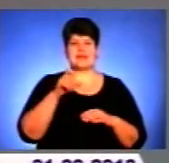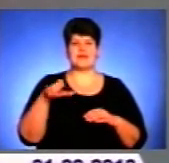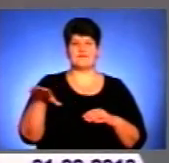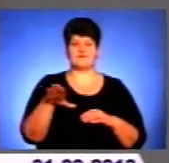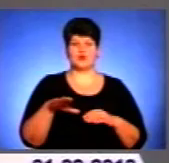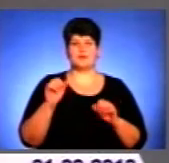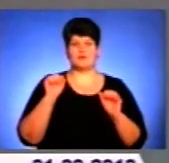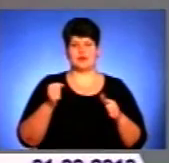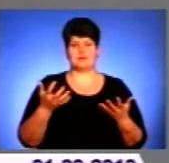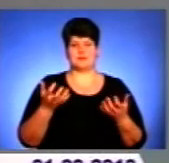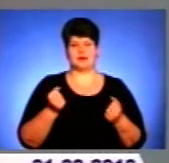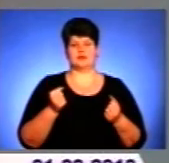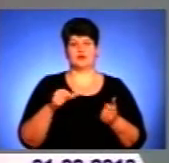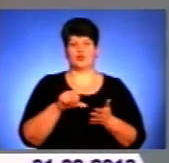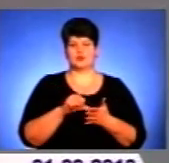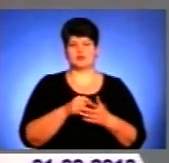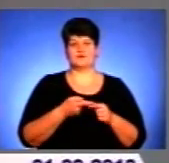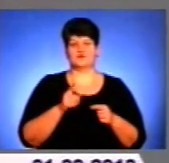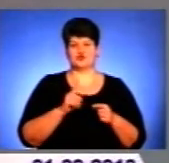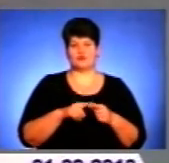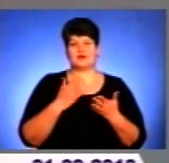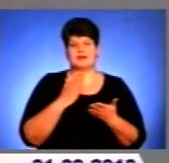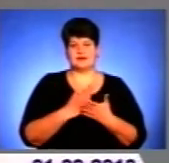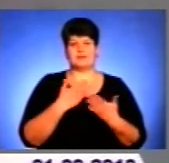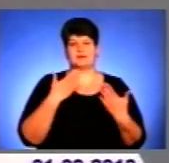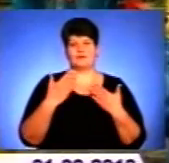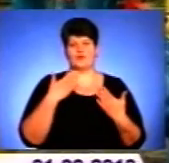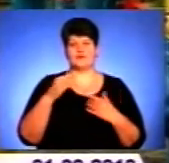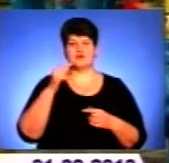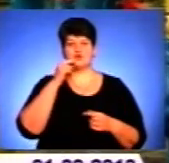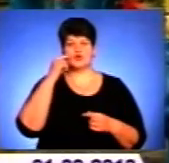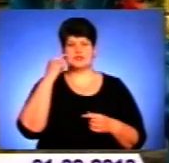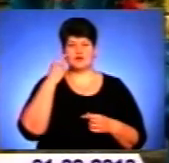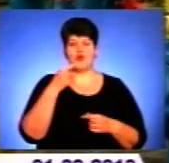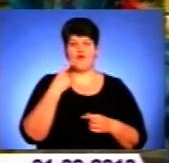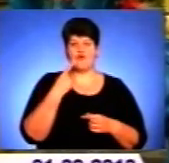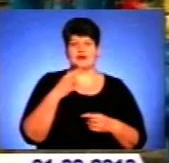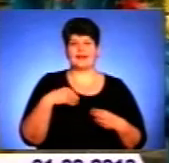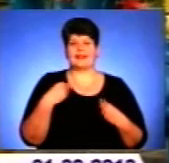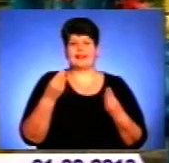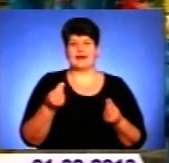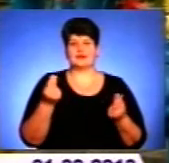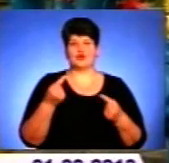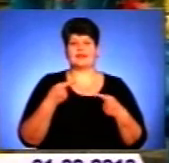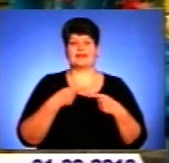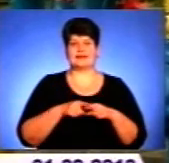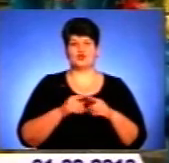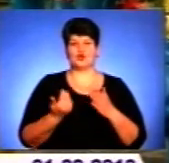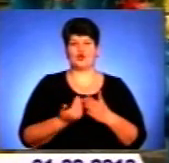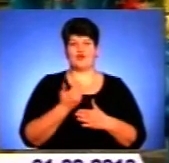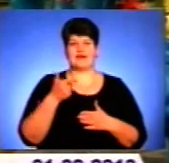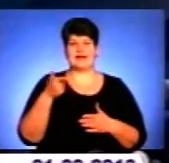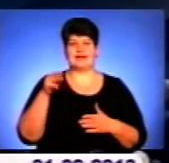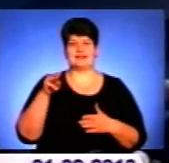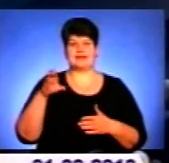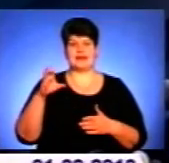газотранспортної системи. З цього приводу тривають перемовини з Росією. Вона, каже Янукович, дати гроші на технічне оновлення ГТС